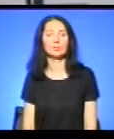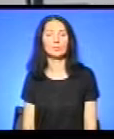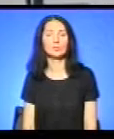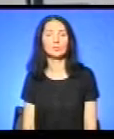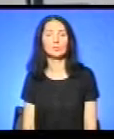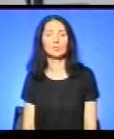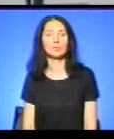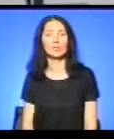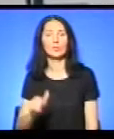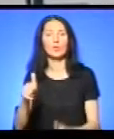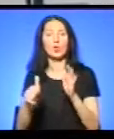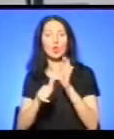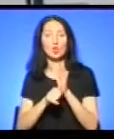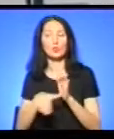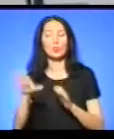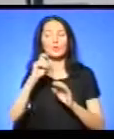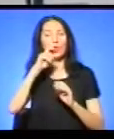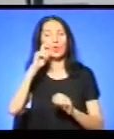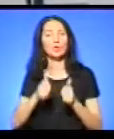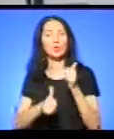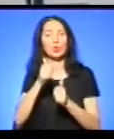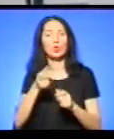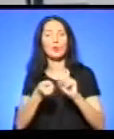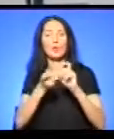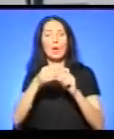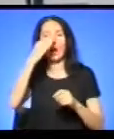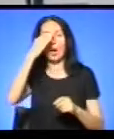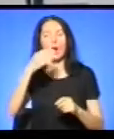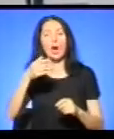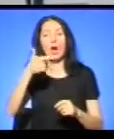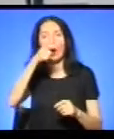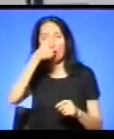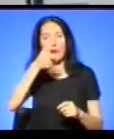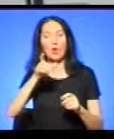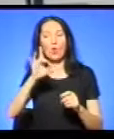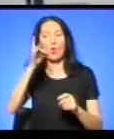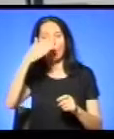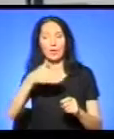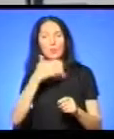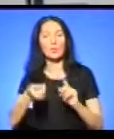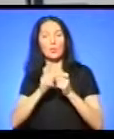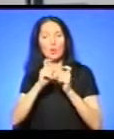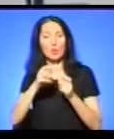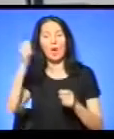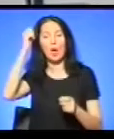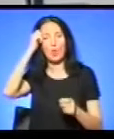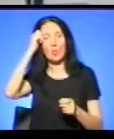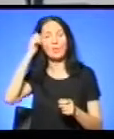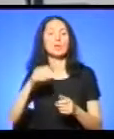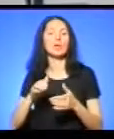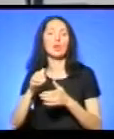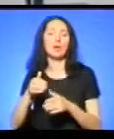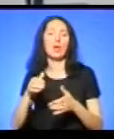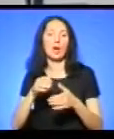У шостому всеукраїнському турнірі із греко-римської боротьби пам'яті колишнього президента Федерації греко-римської боротьби Тернопільської